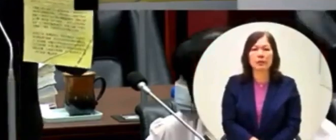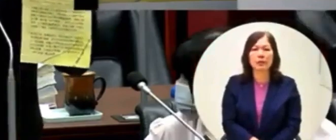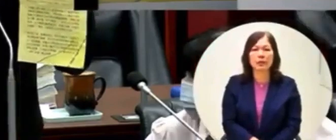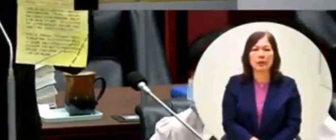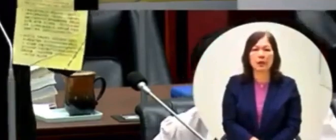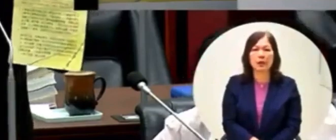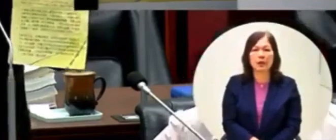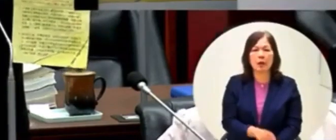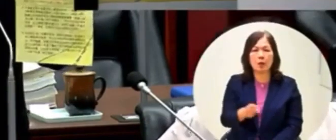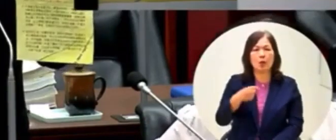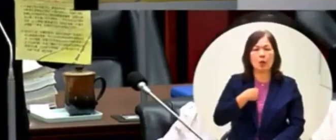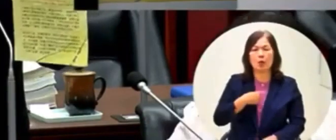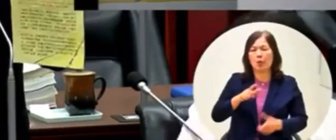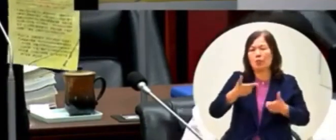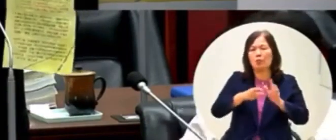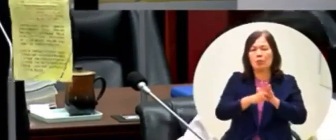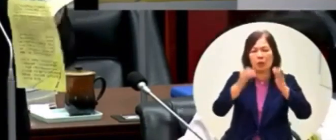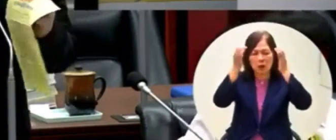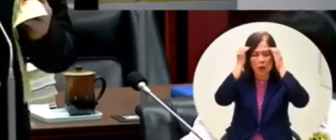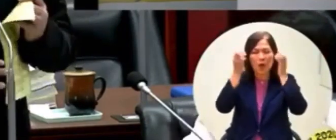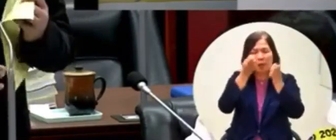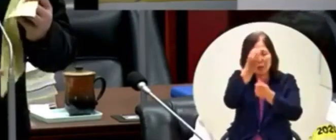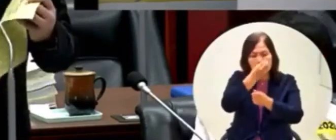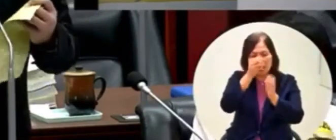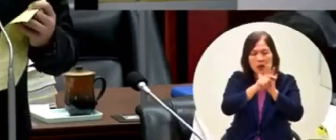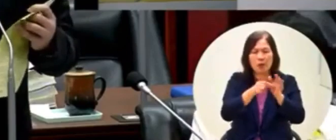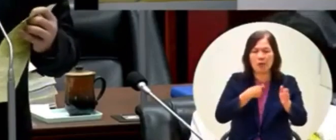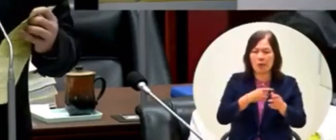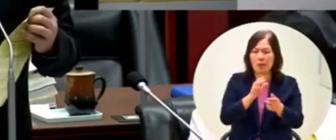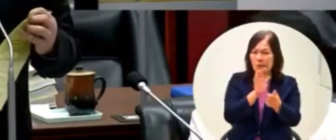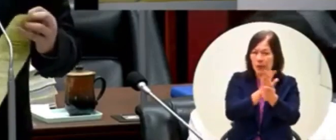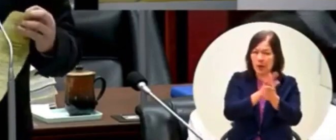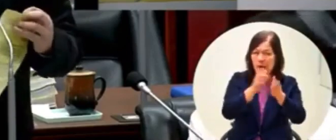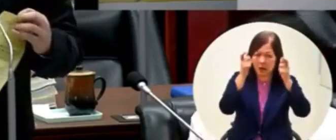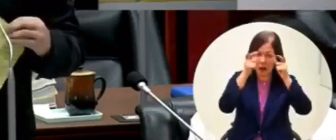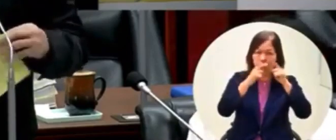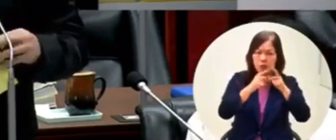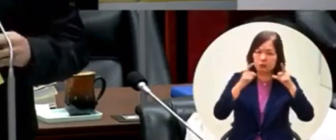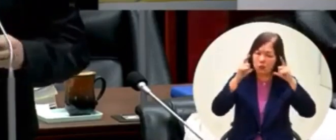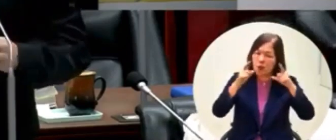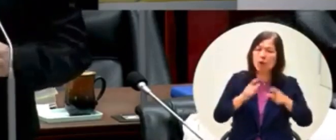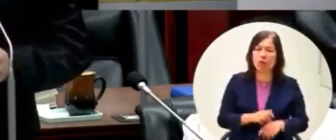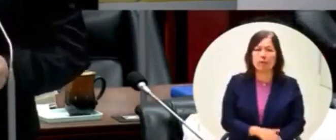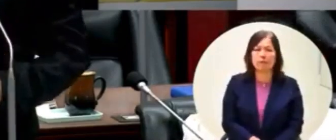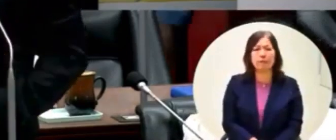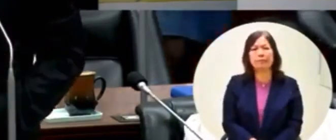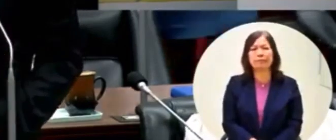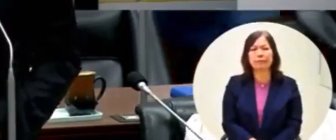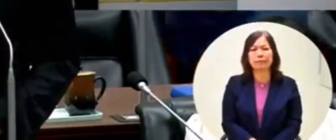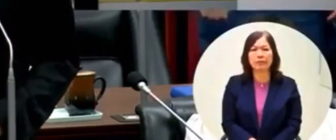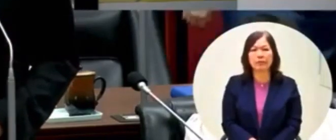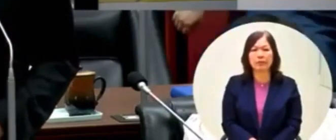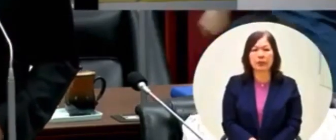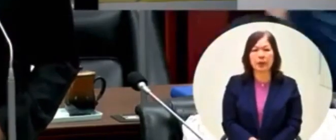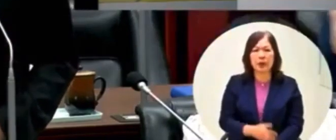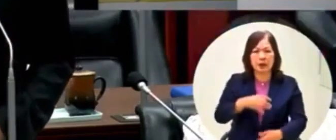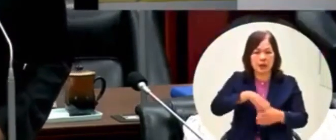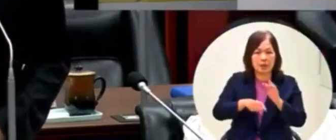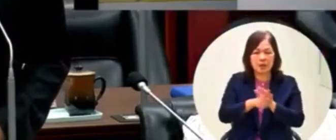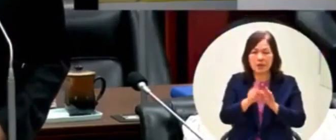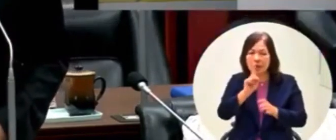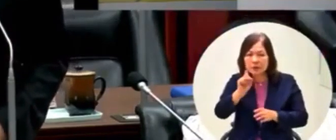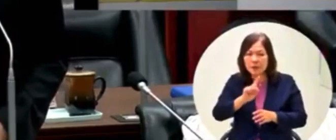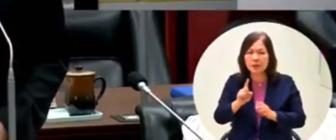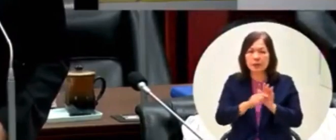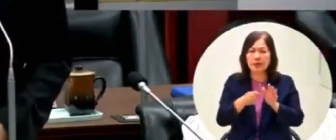我不是韓粉但我為高雄人挺身而出裡面影射前